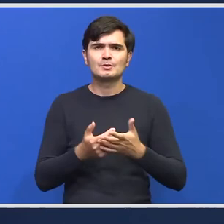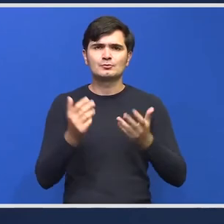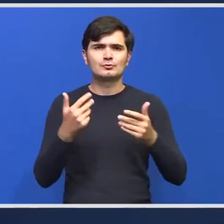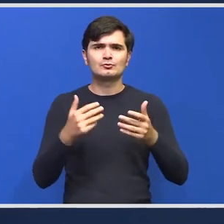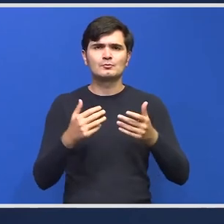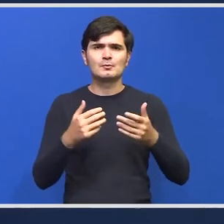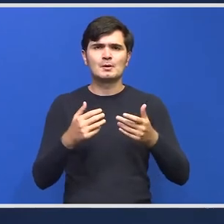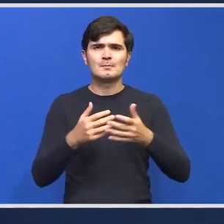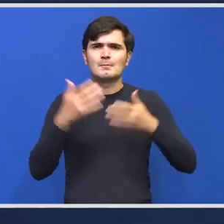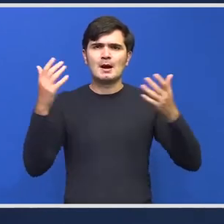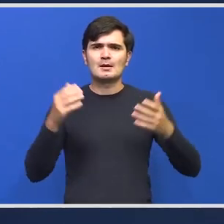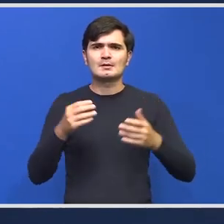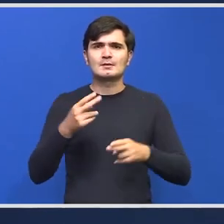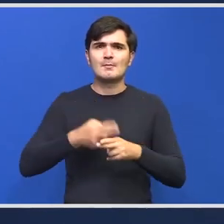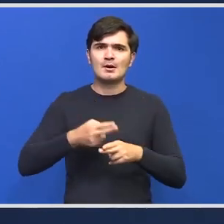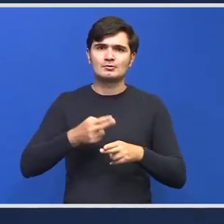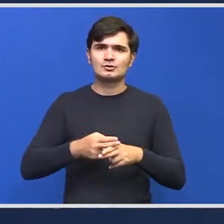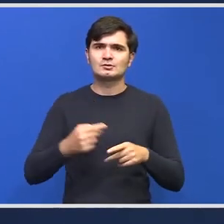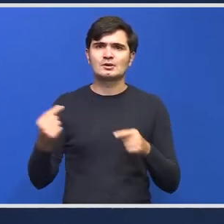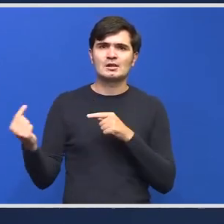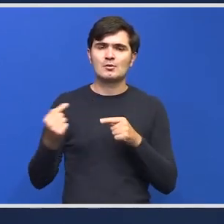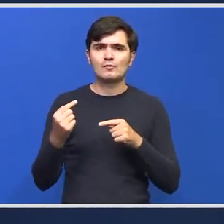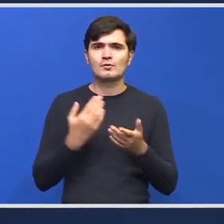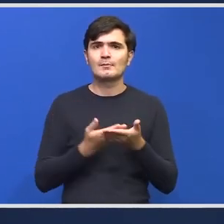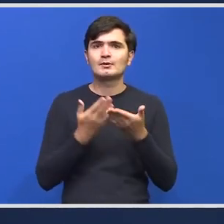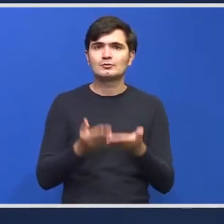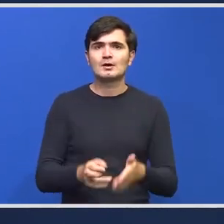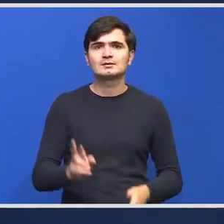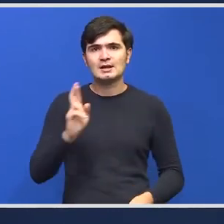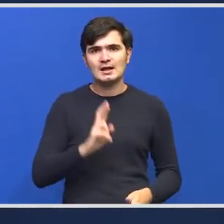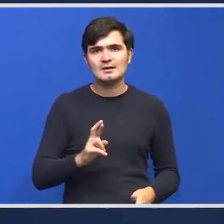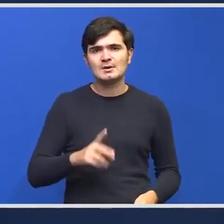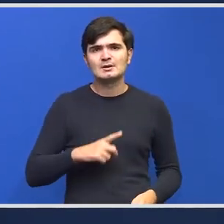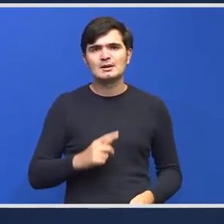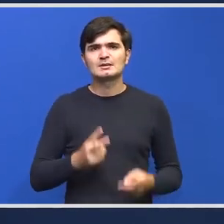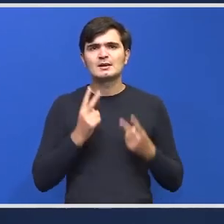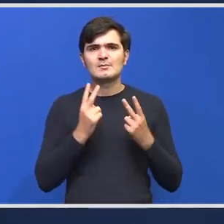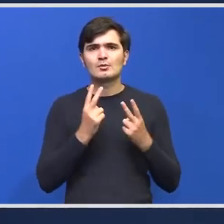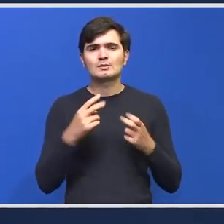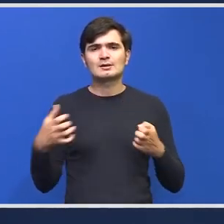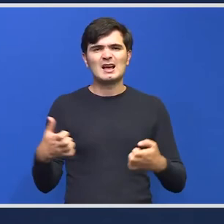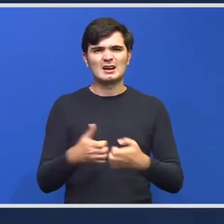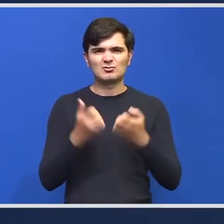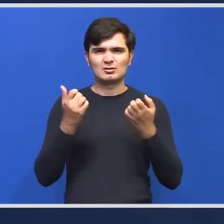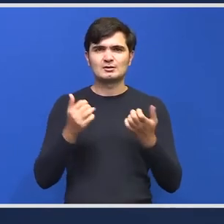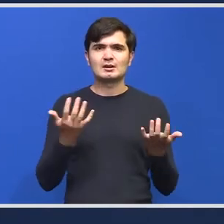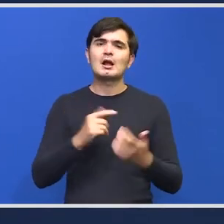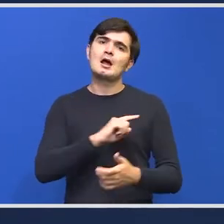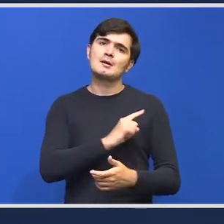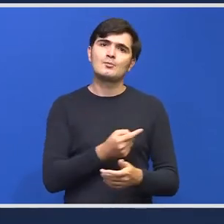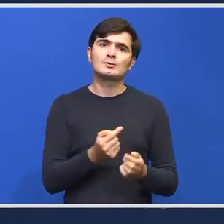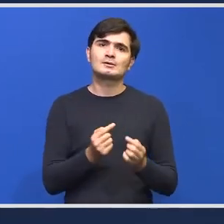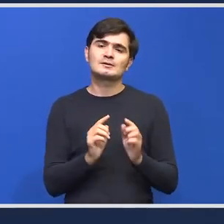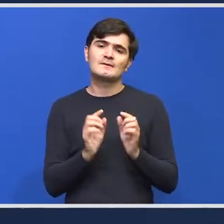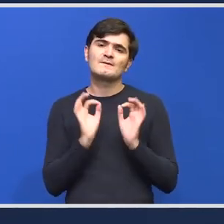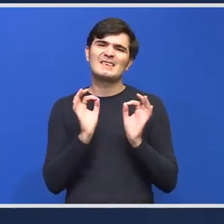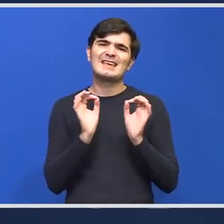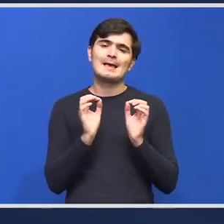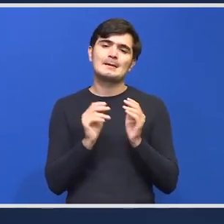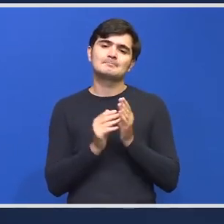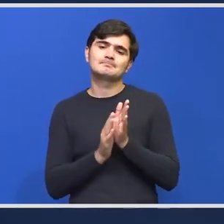de pacienți cu care ne confruntăm noi de aceea repet este important ca accidentele care pot să fie evitate